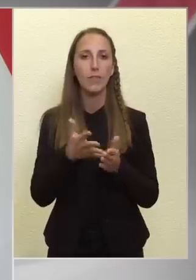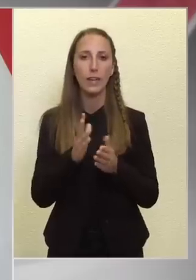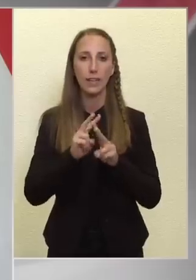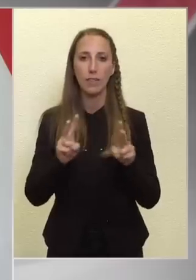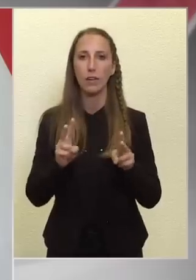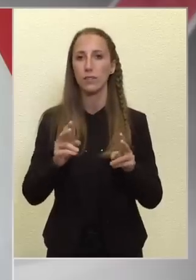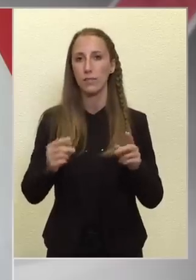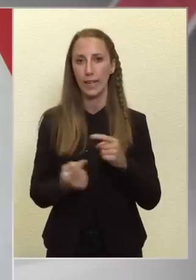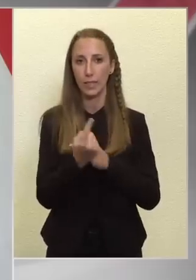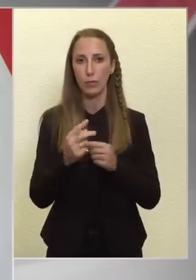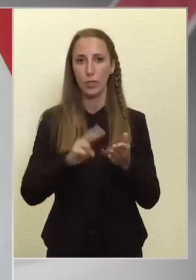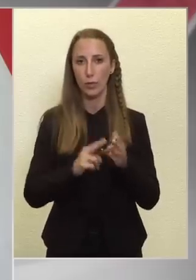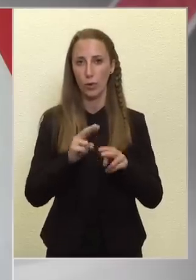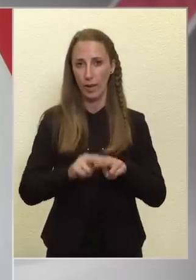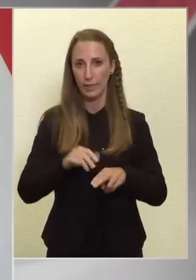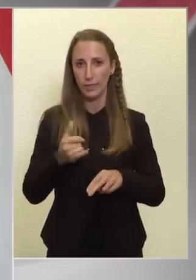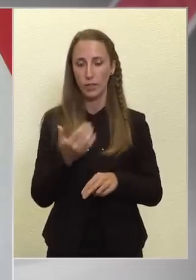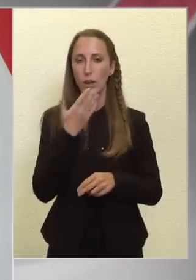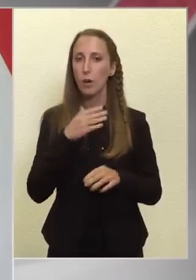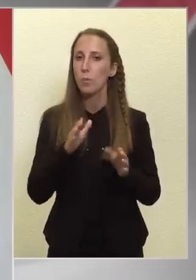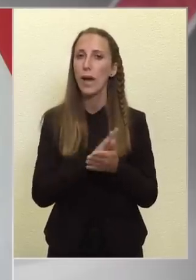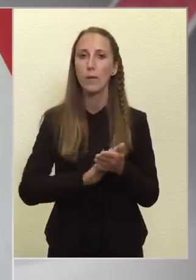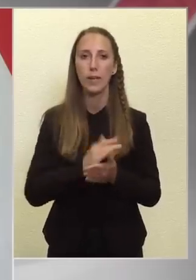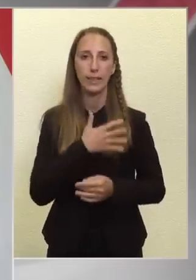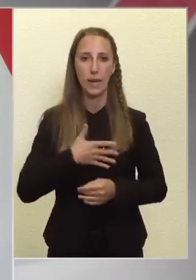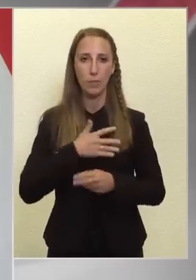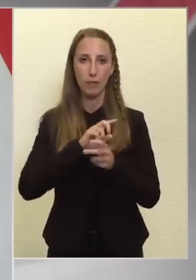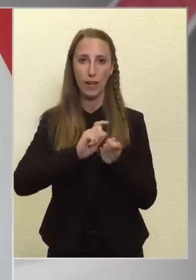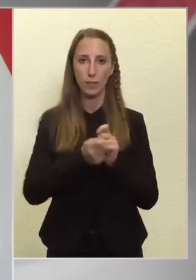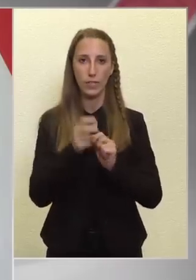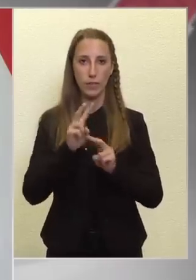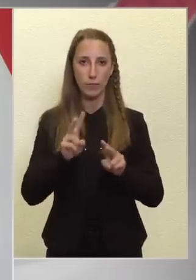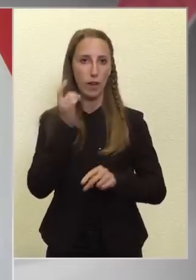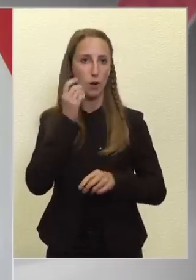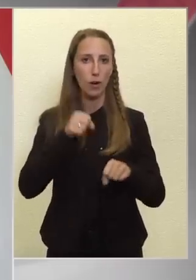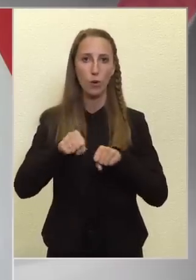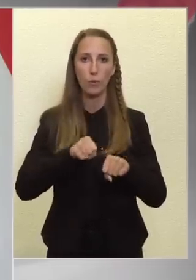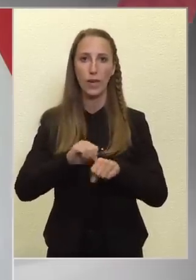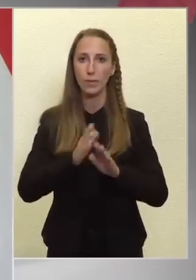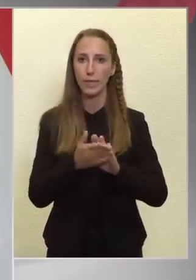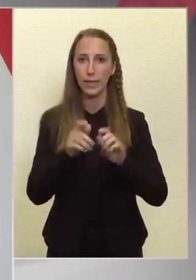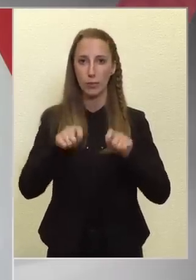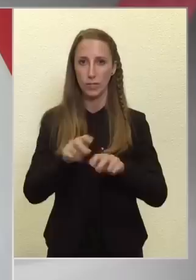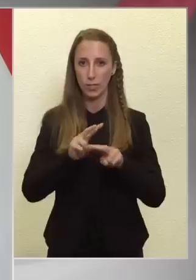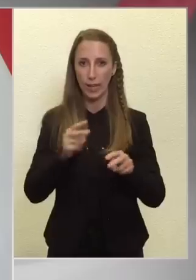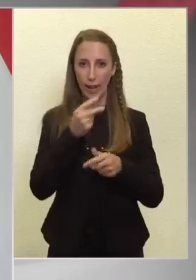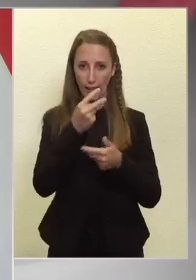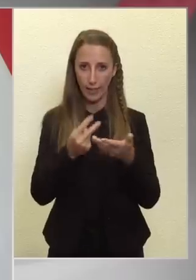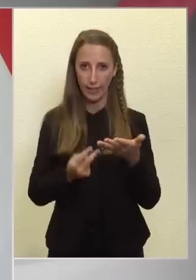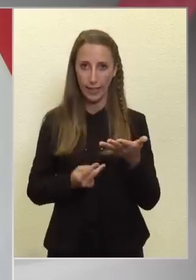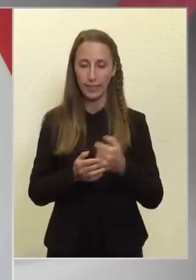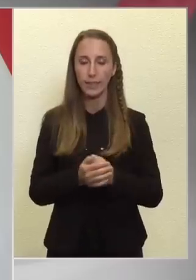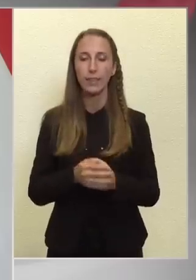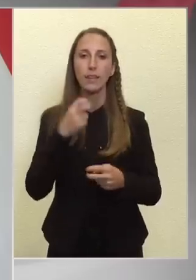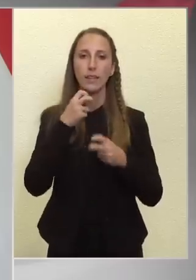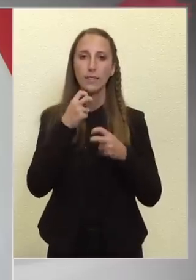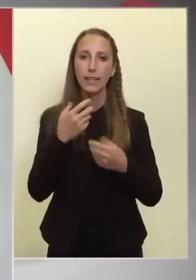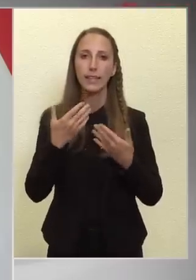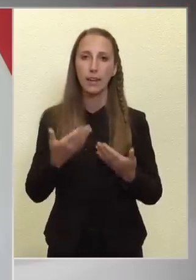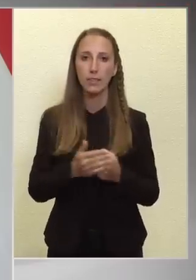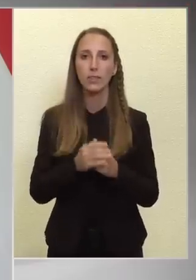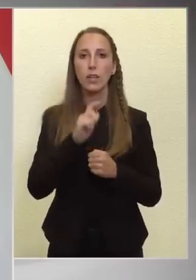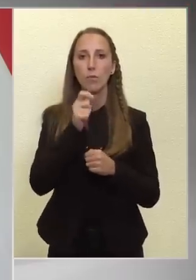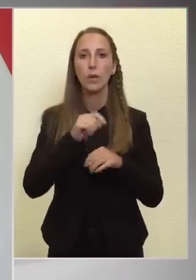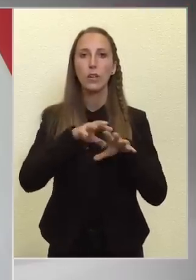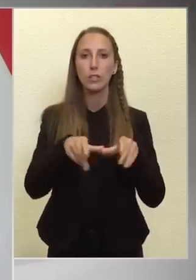jogrend is. Ha bármilyen drámai változás van, akkor a kormánynak minden döntését át kell tekinteni. De a szándék az, hogy a magyar